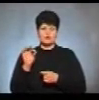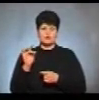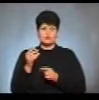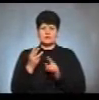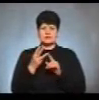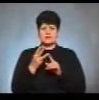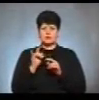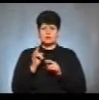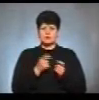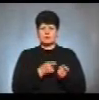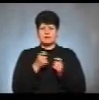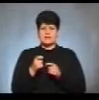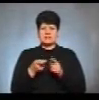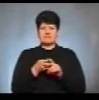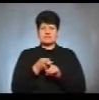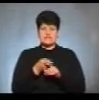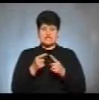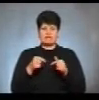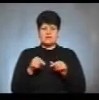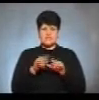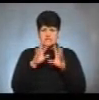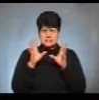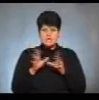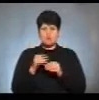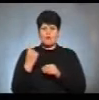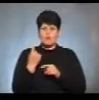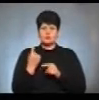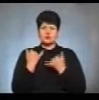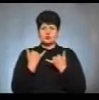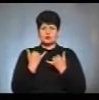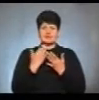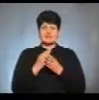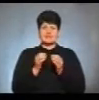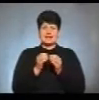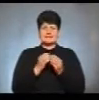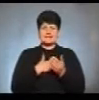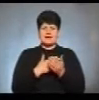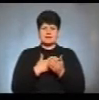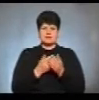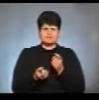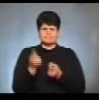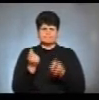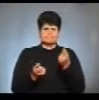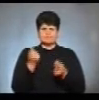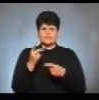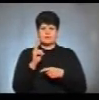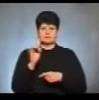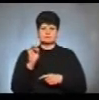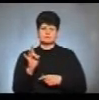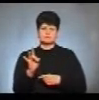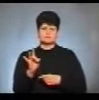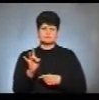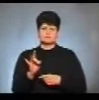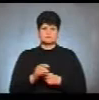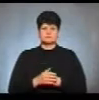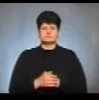сьогодні перевели в інфекційне відділення. Загалом в області на сьогодні є 10 активних спалахів кору. Детальніше у сюжеті –